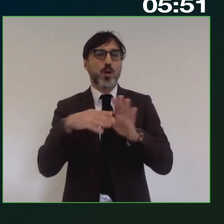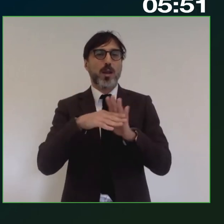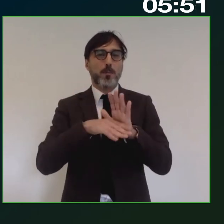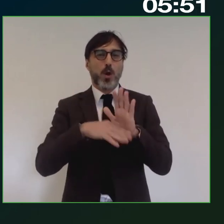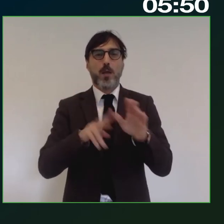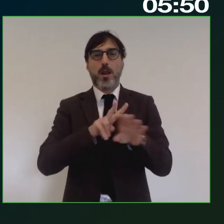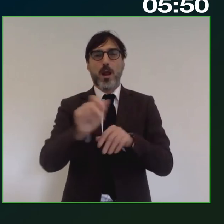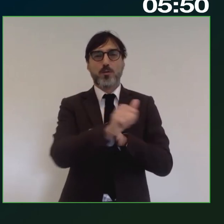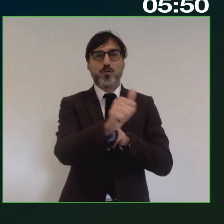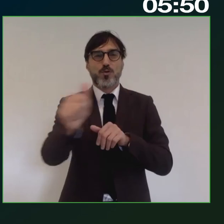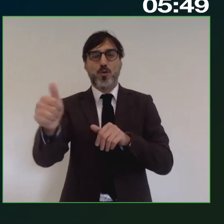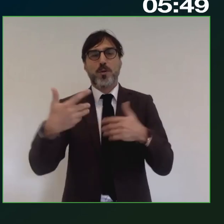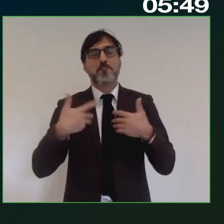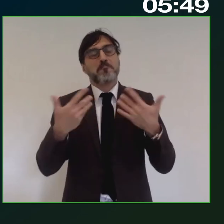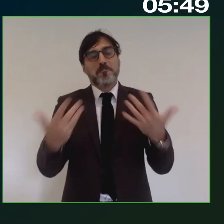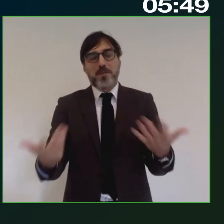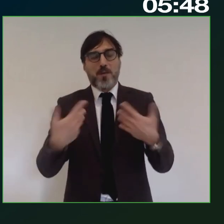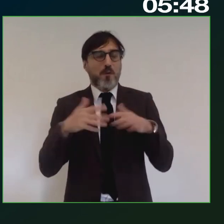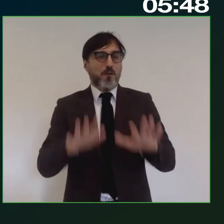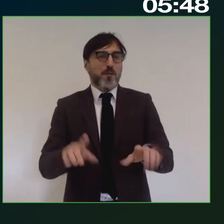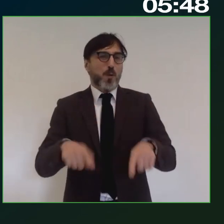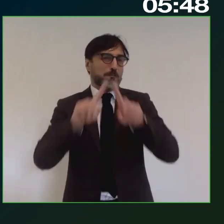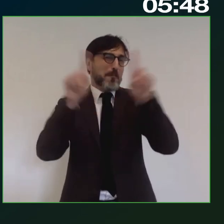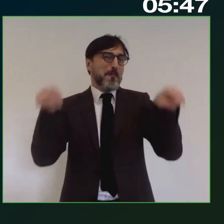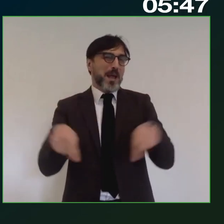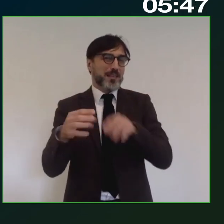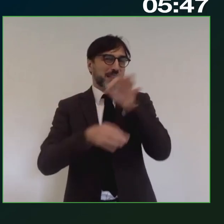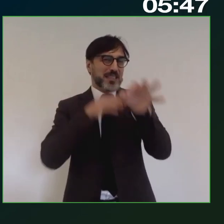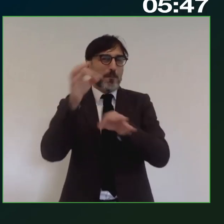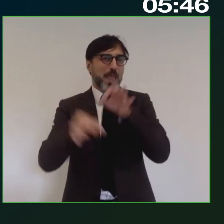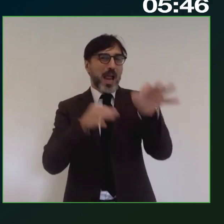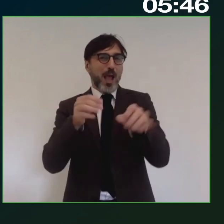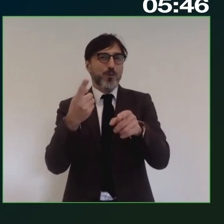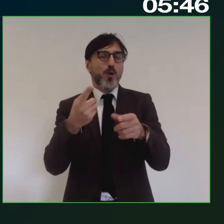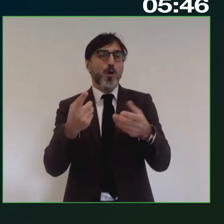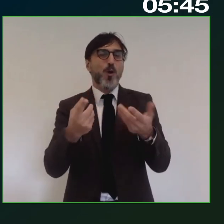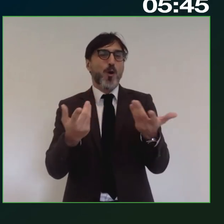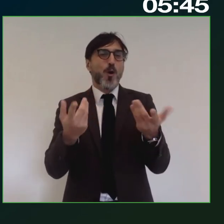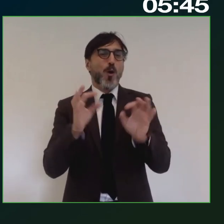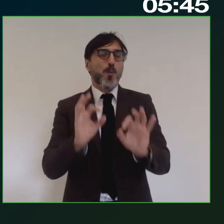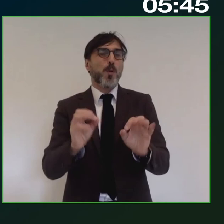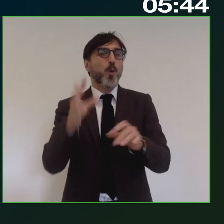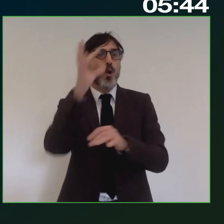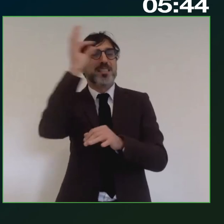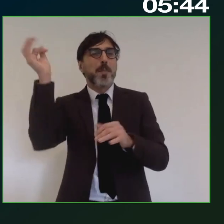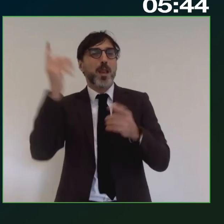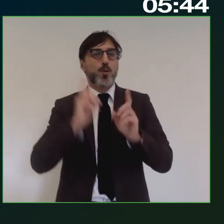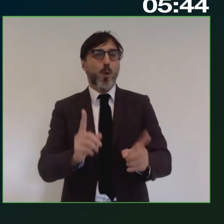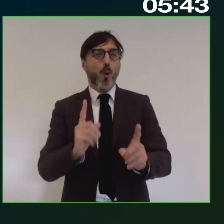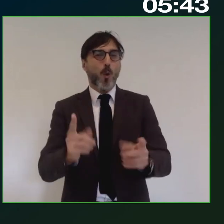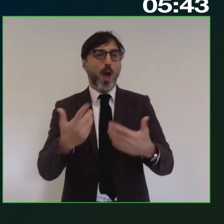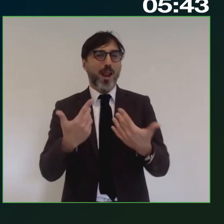paesi comunque fermo qui parentesi per spiegare un po' lo spirito che c'è